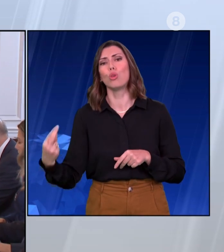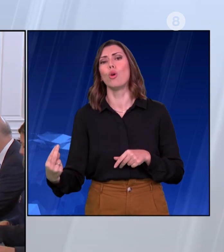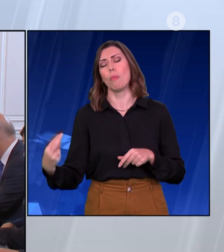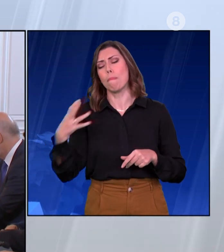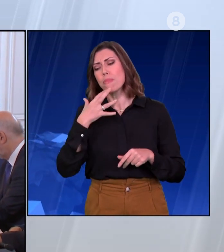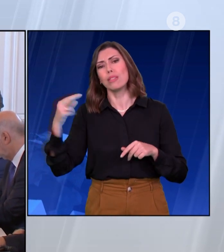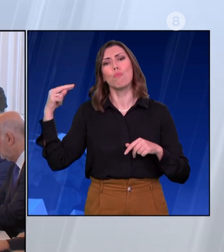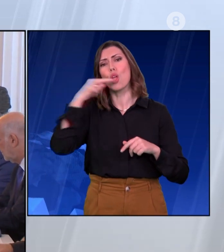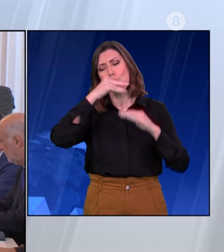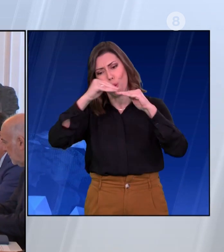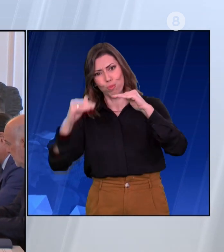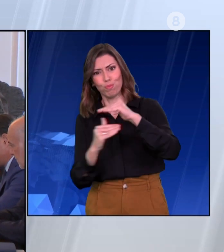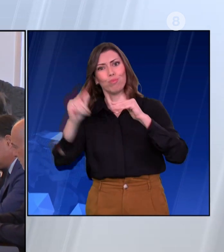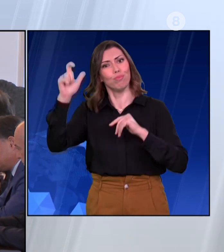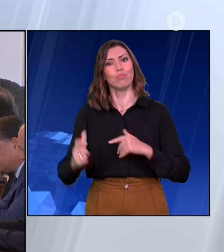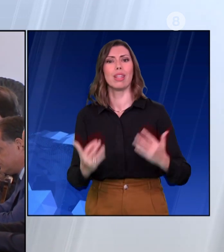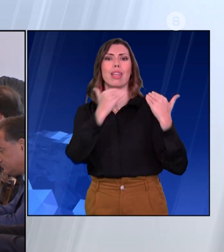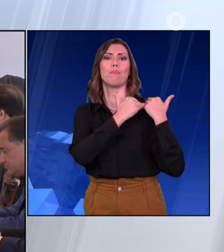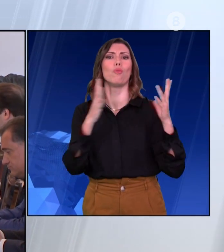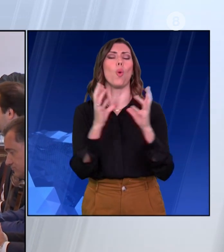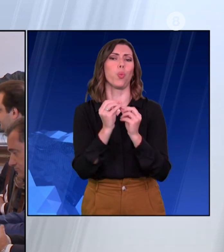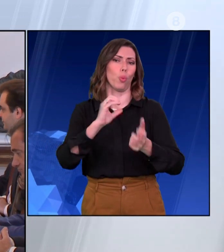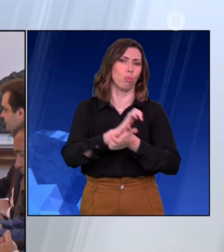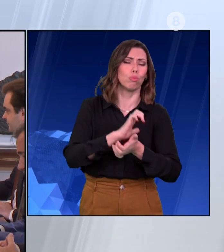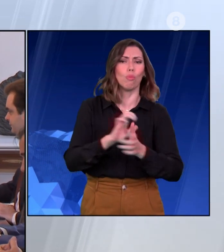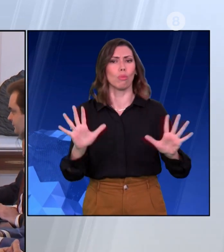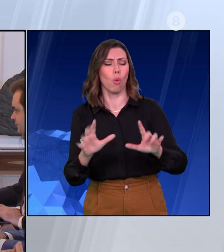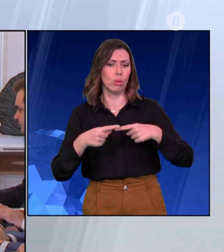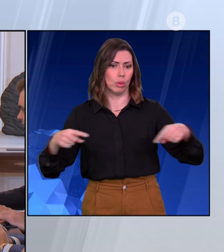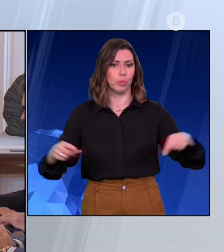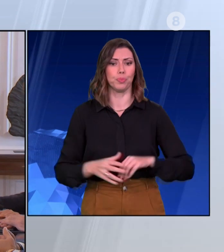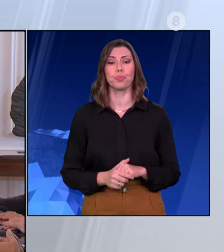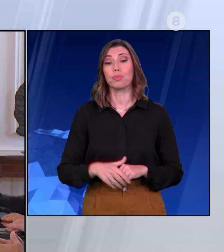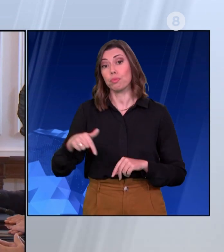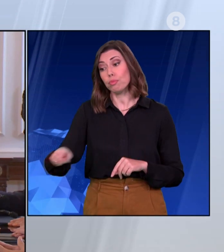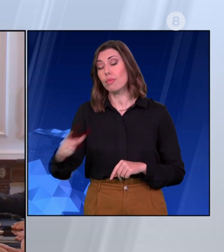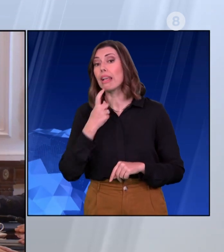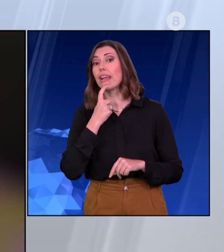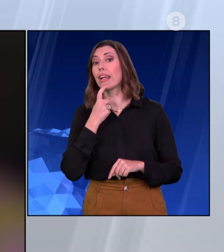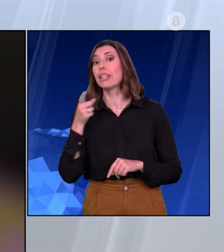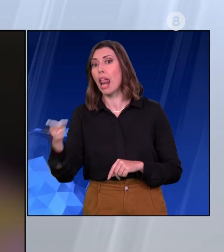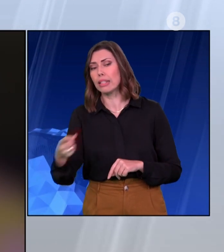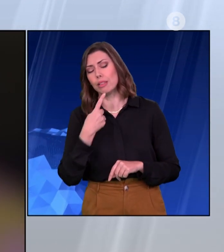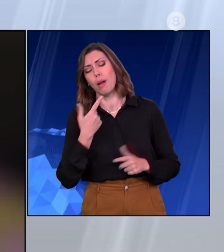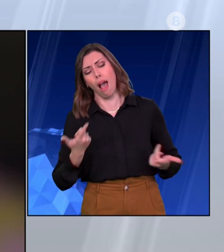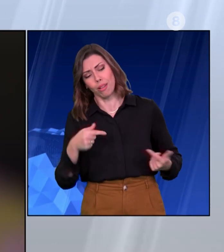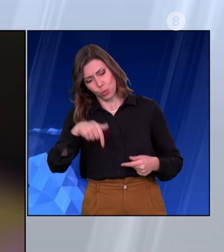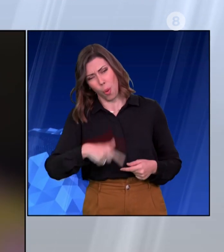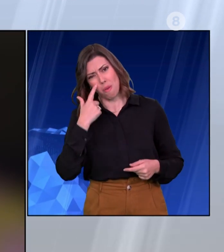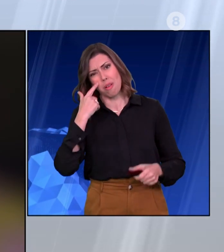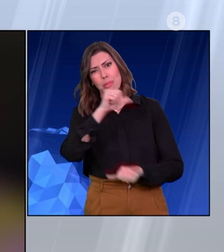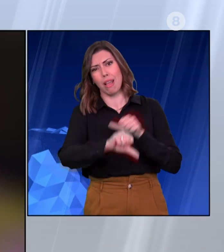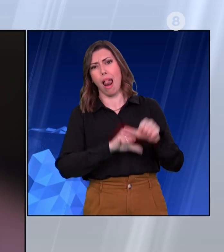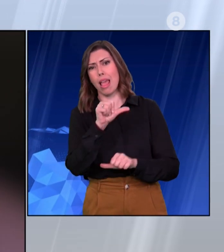Για αγαρμό ανασχηματισμό έκανε λόγο ο Στέφανος Κασελάκης, ο οποίος συνέδεσε τις αλλαγές στο κυβερνητικό σχήμα με τις δηλώσεις του Άγγελου Συρίγου. Αφού ο κύριος Μητσοτάκης